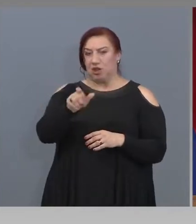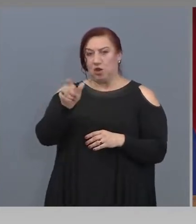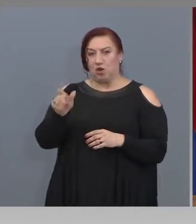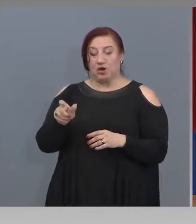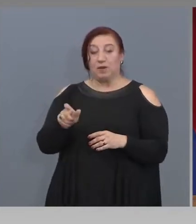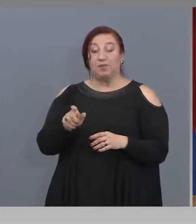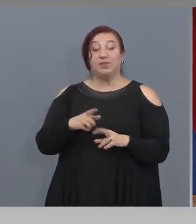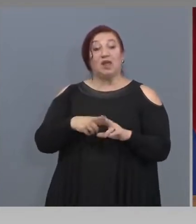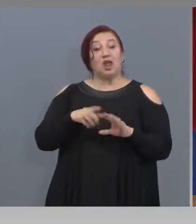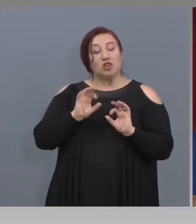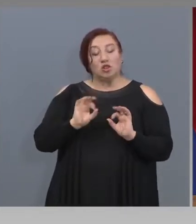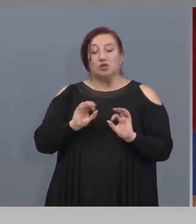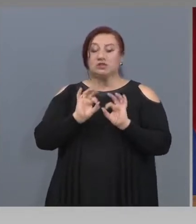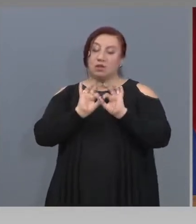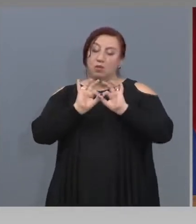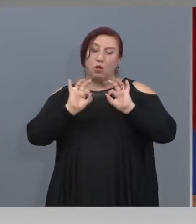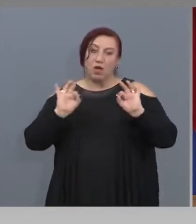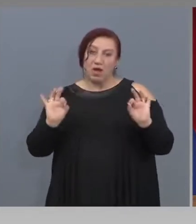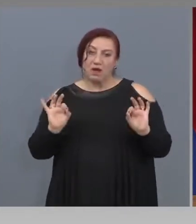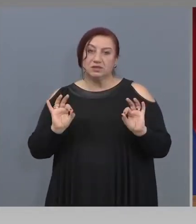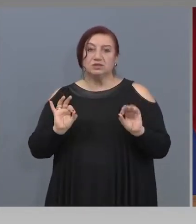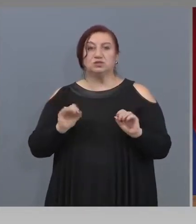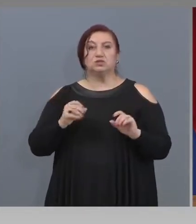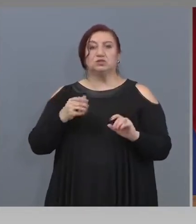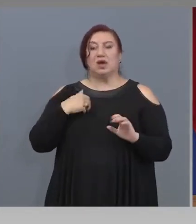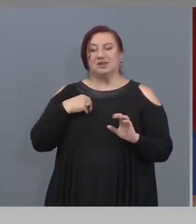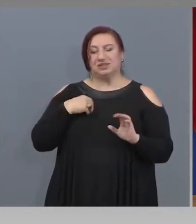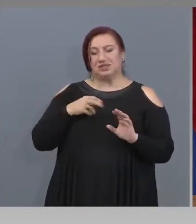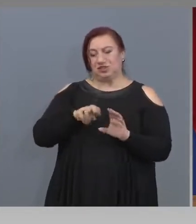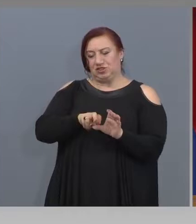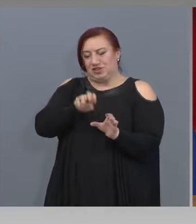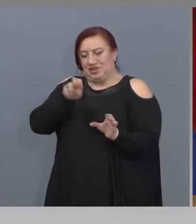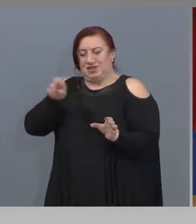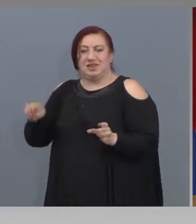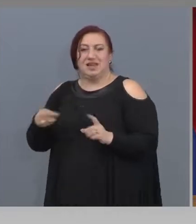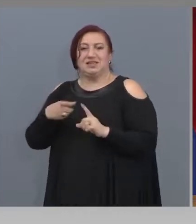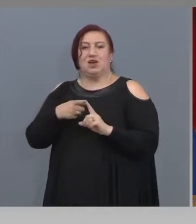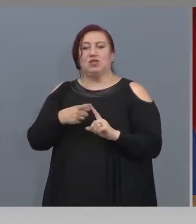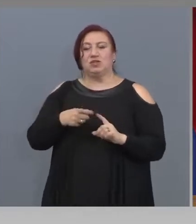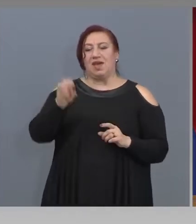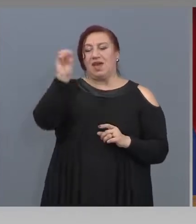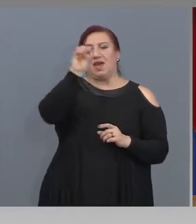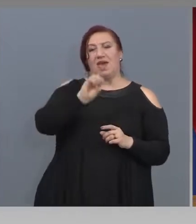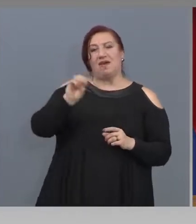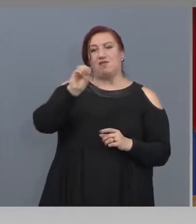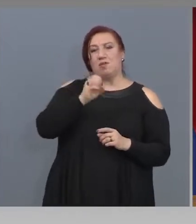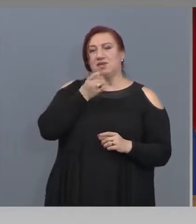Но за да е по-прегледно, ще излезе от европейската терминология, ще ги наричам вече «творци».